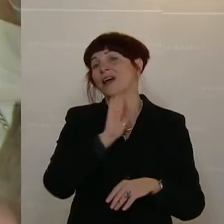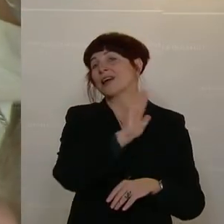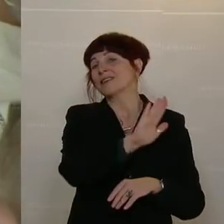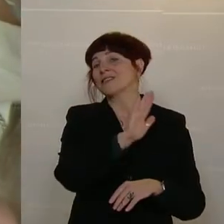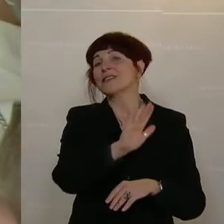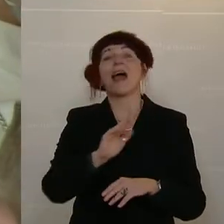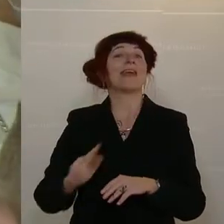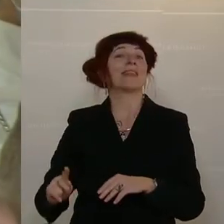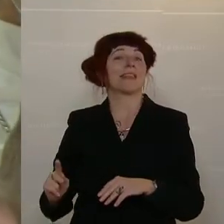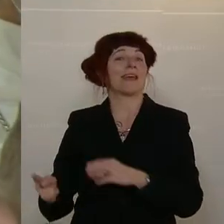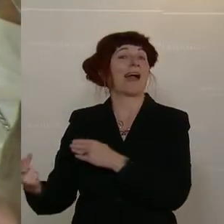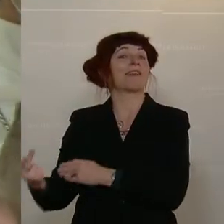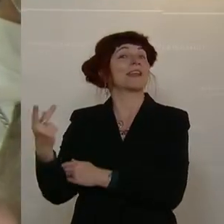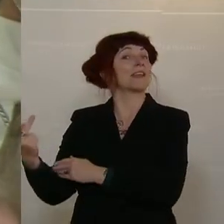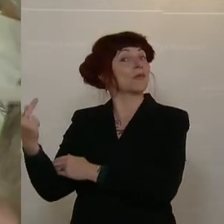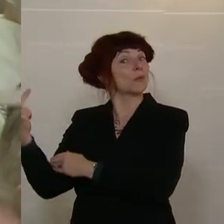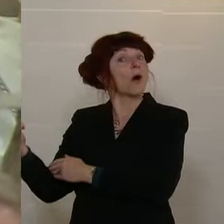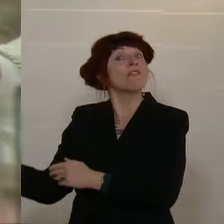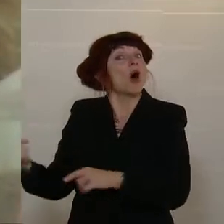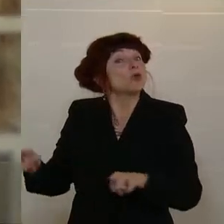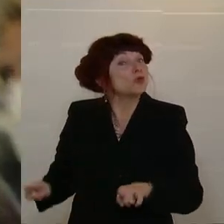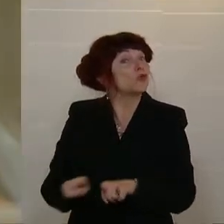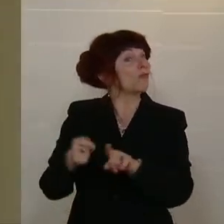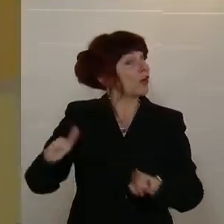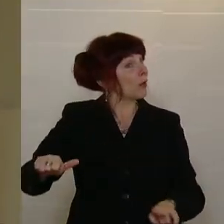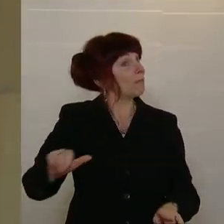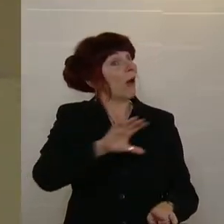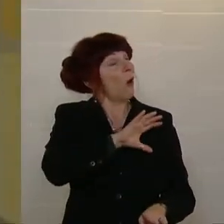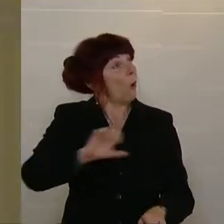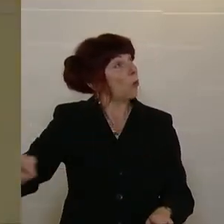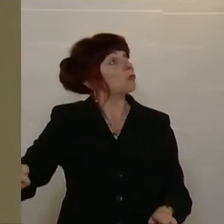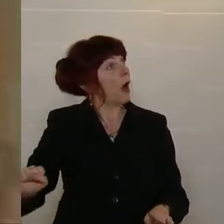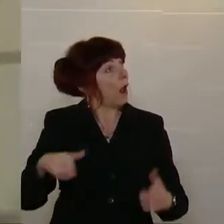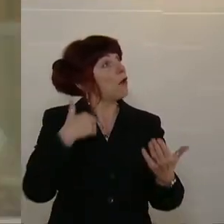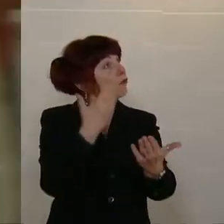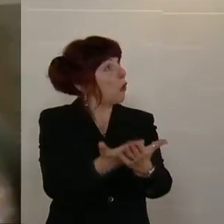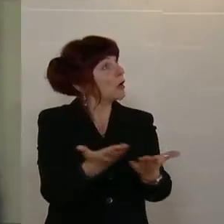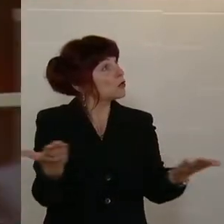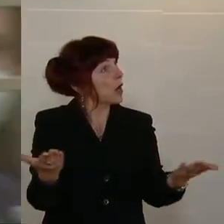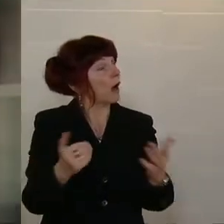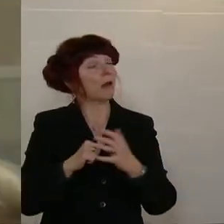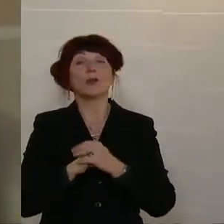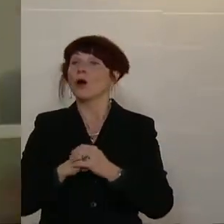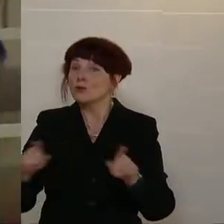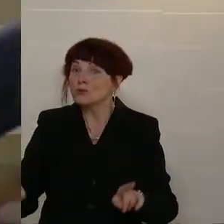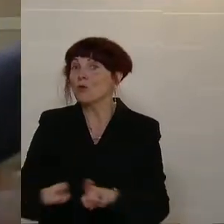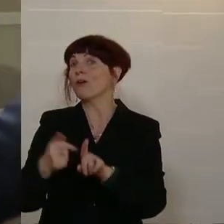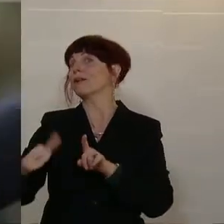mitgehabt hat. Und alle dann am Ende ihn auch vorgeschlagen. Und ganz maßgeblich,